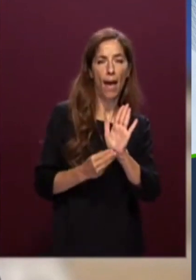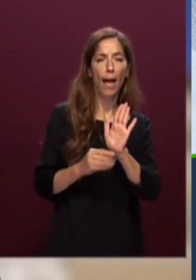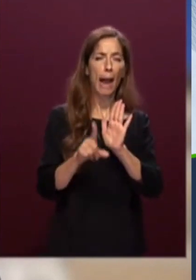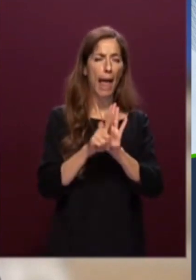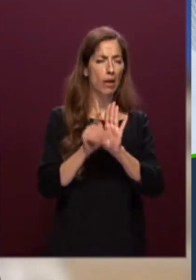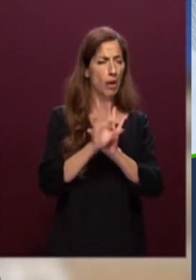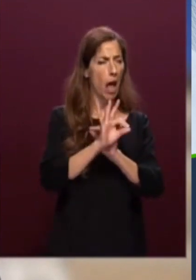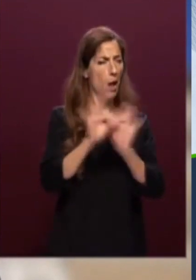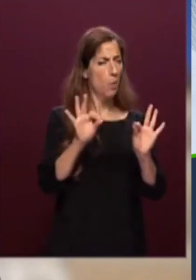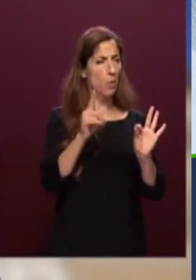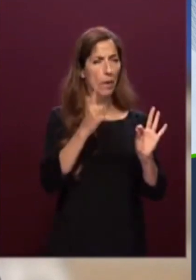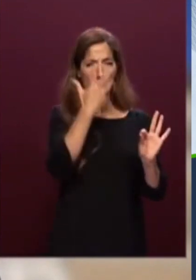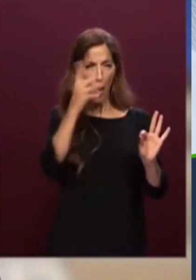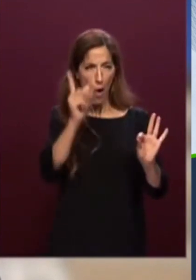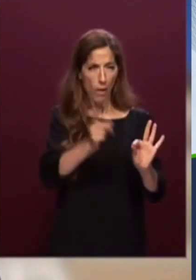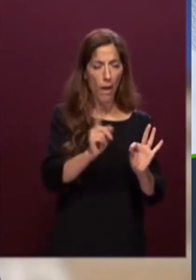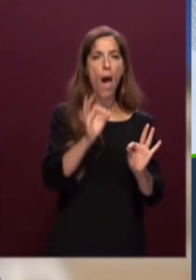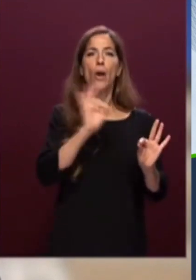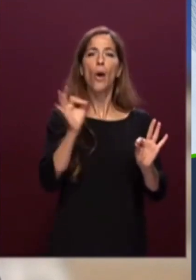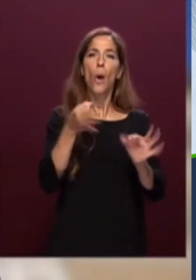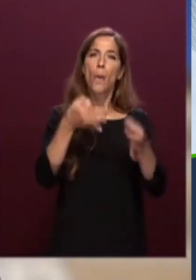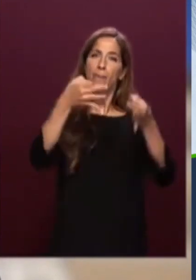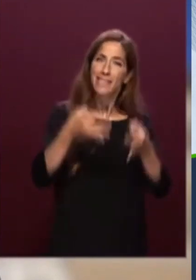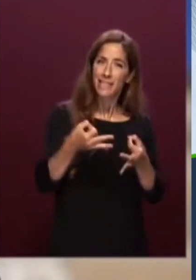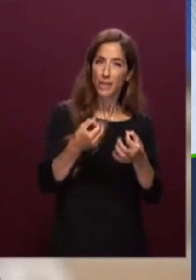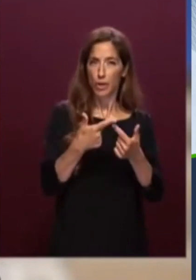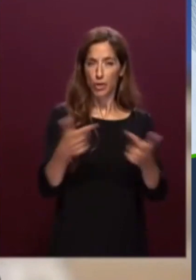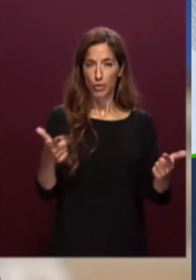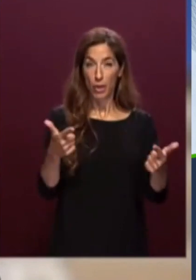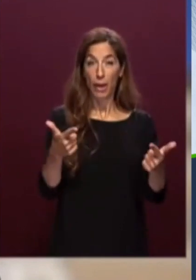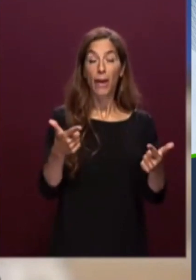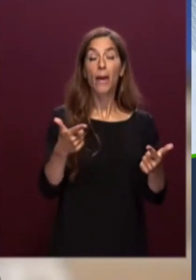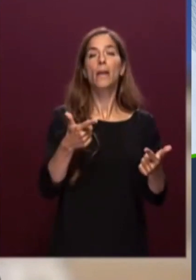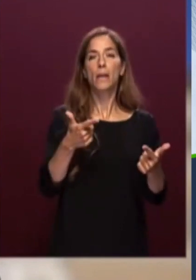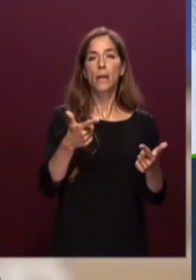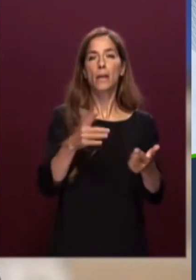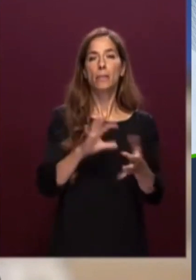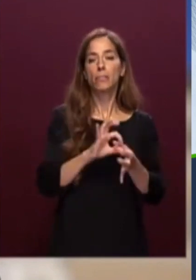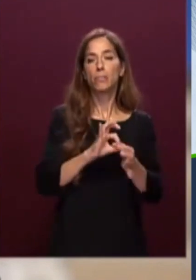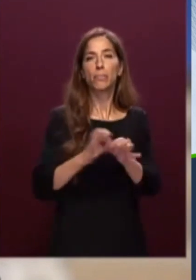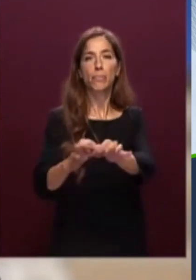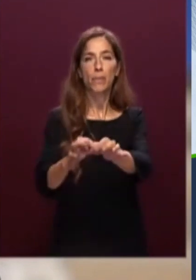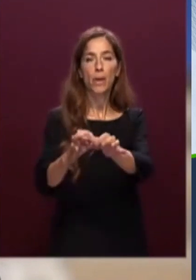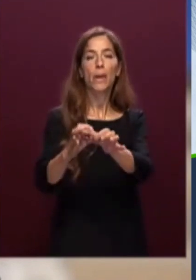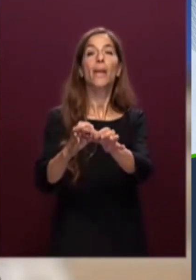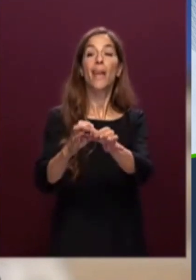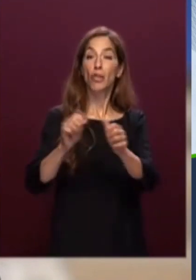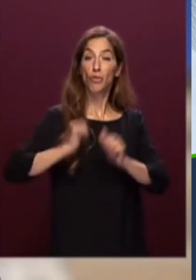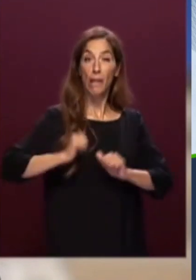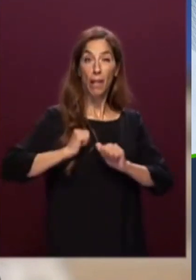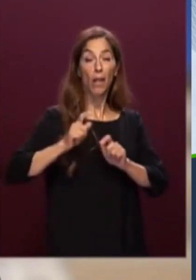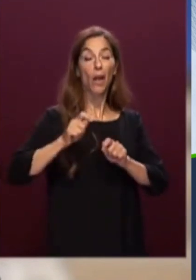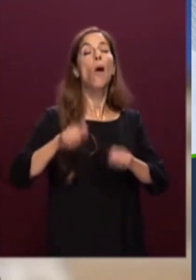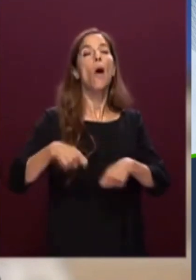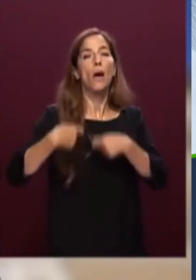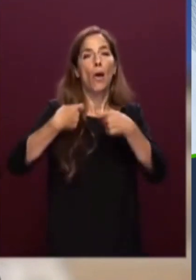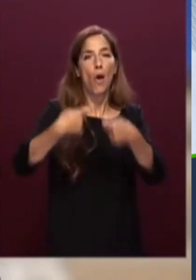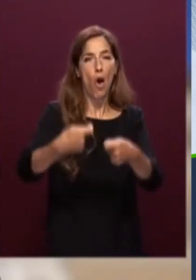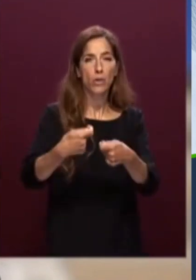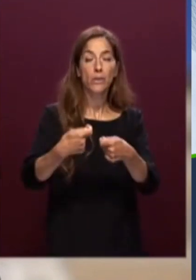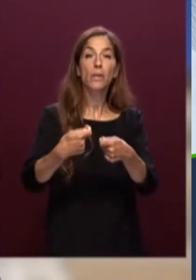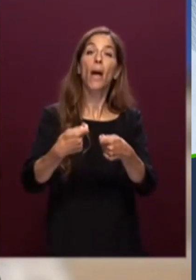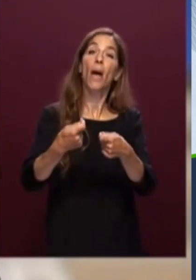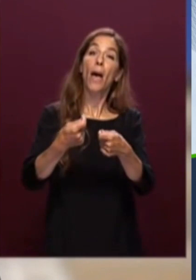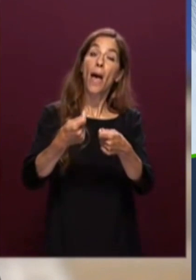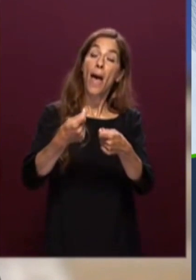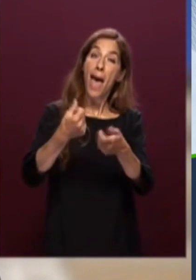comunque imperfette si traducono in costi per il cittadino dispendio di energie risorse